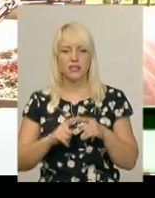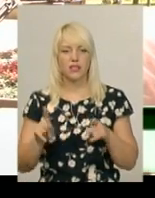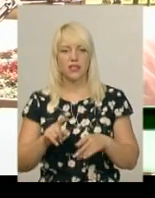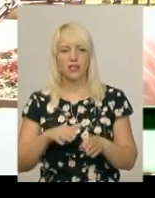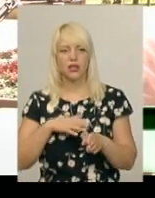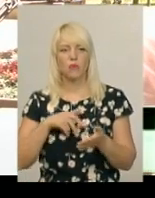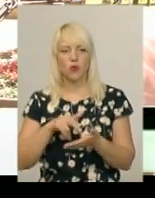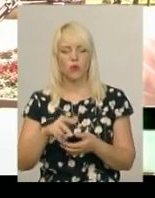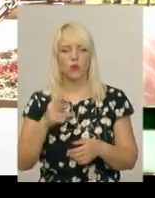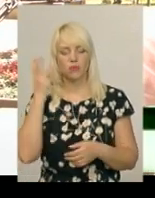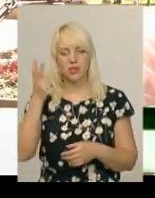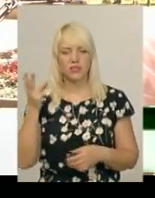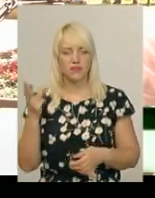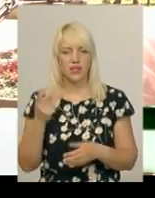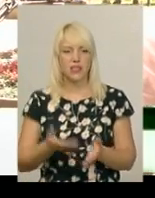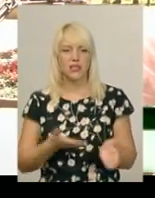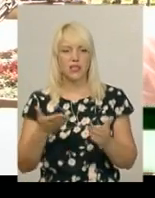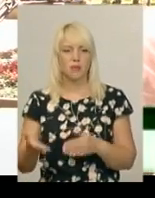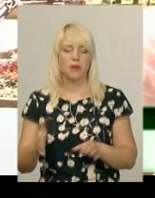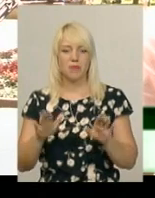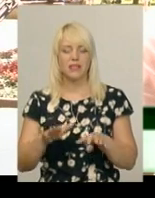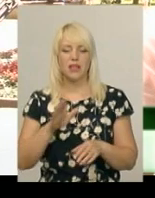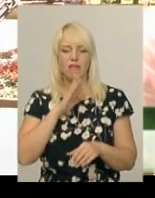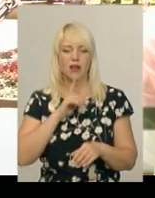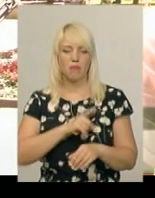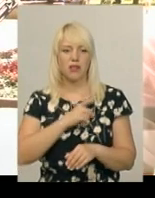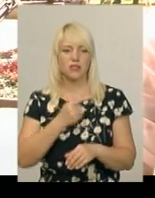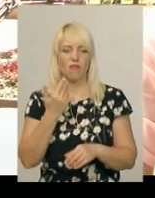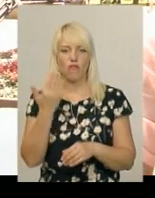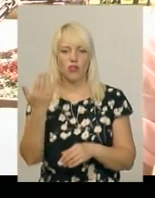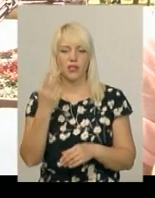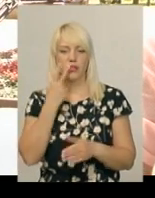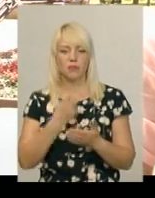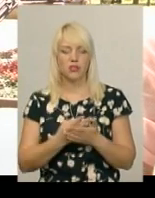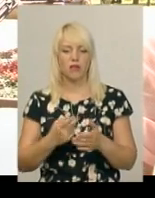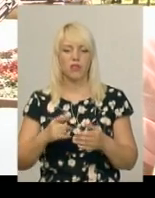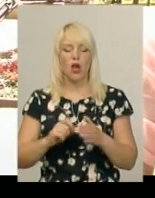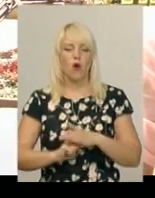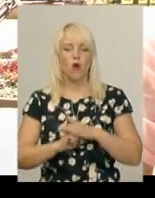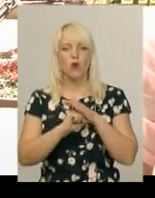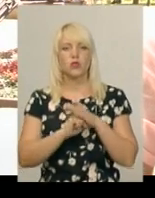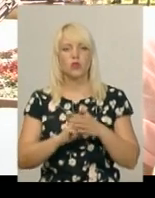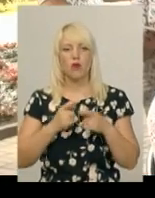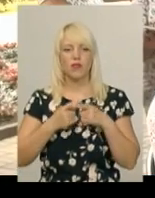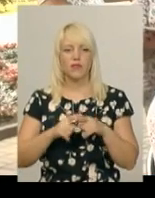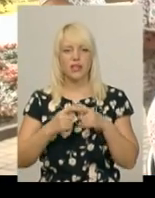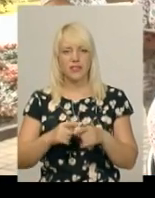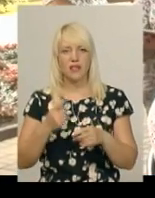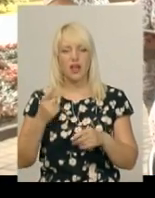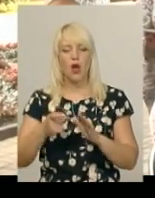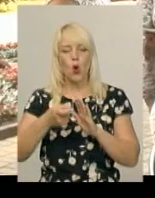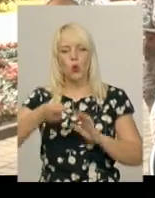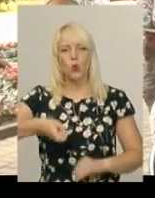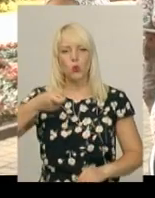Хмельницькому втраті, запросили місцевих майстринь. Вони демонструватимуть основи в'язання крючком і шпицями. Ольга